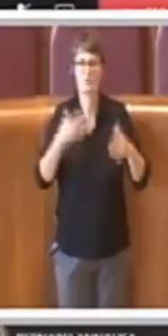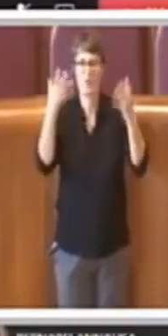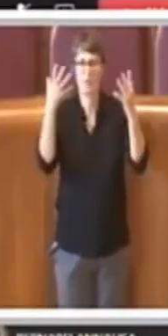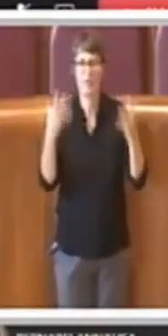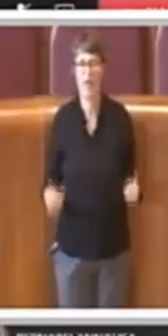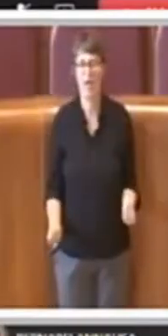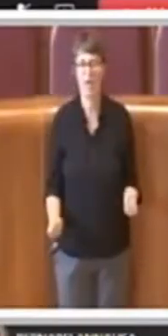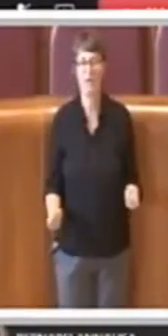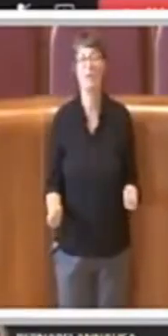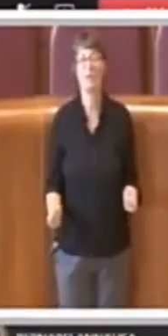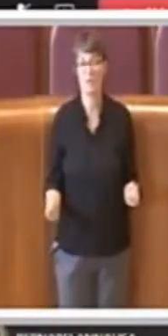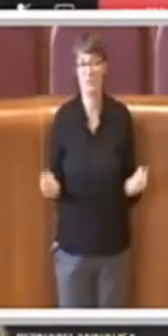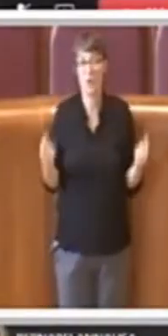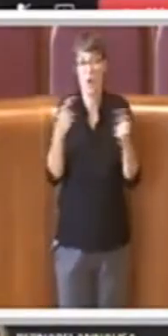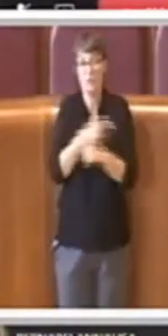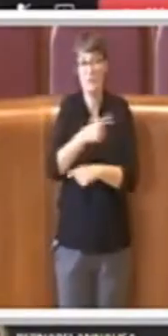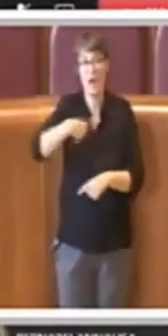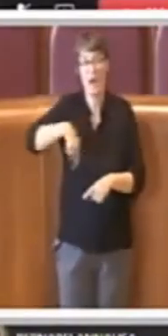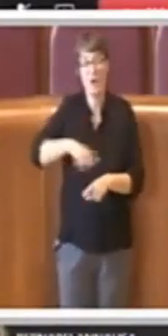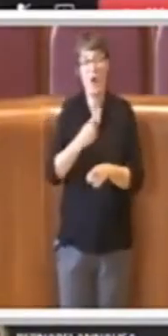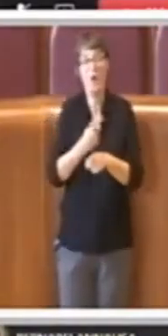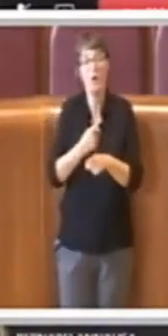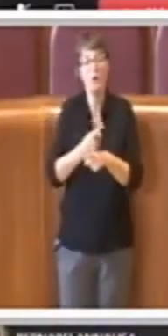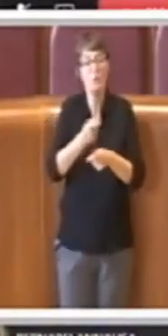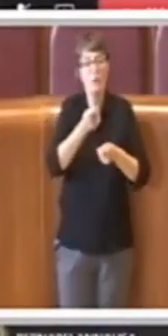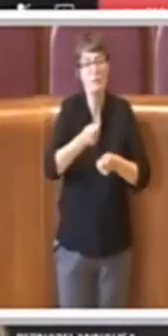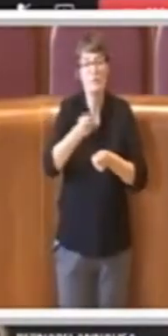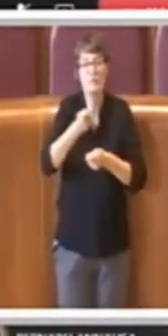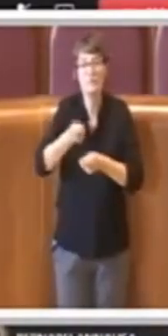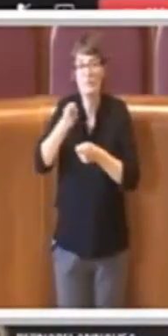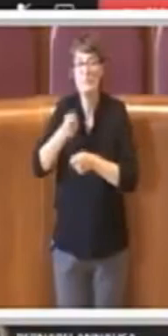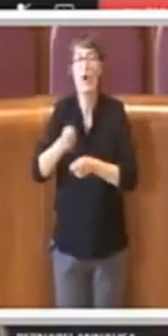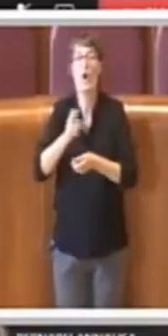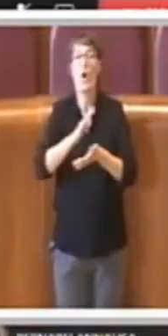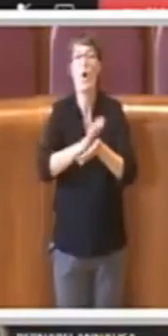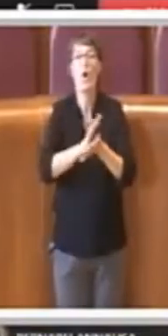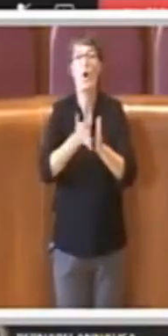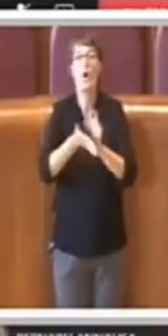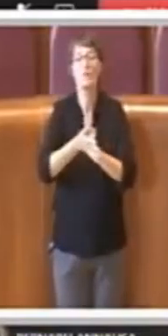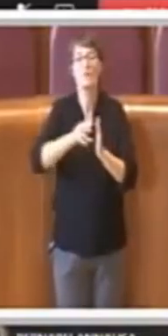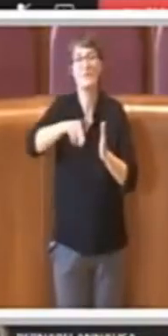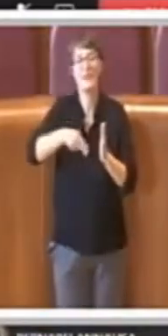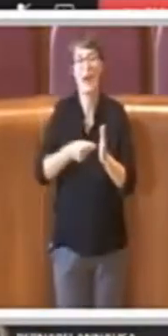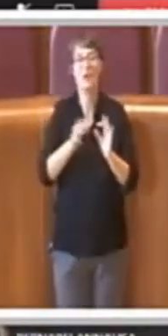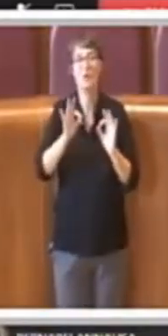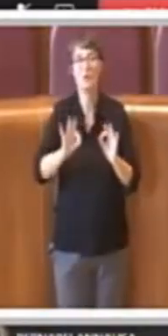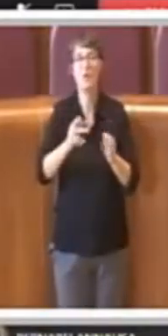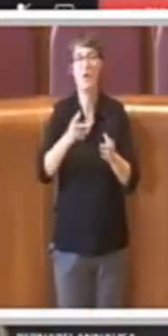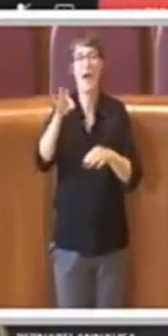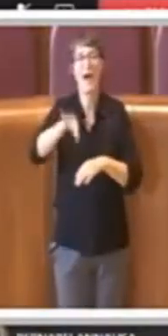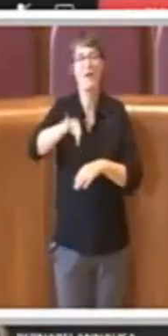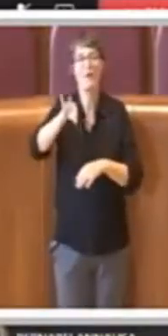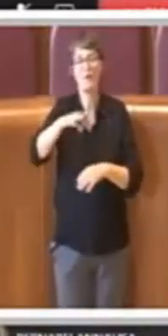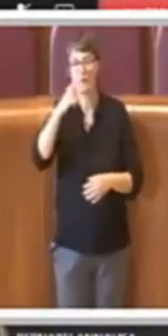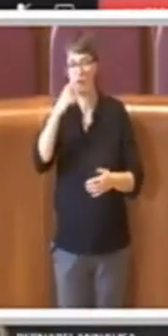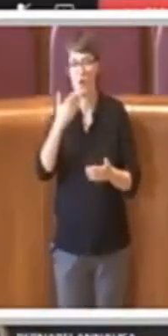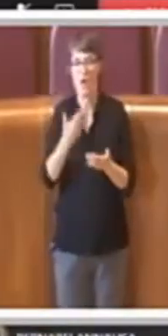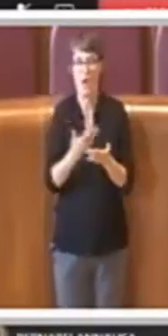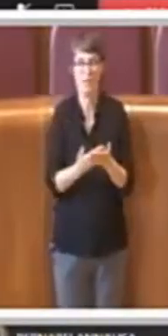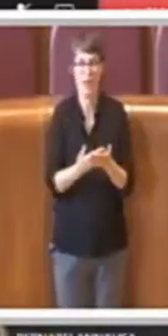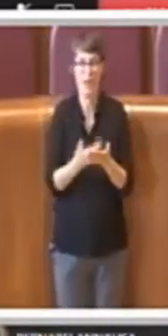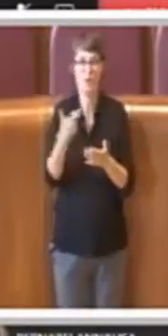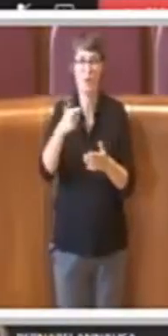tipologie di contratto d'affitto. Non costruire, perché la nostra città è satura ormai di costruzioni,